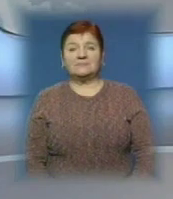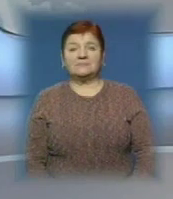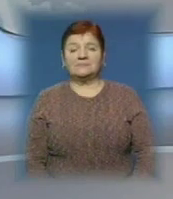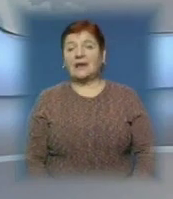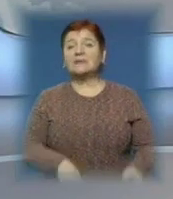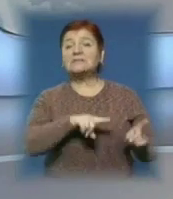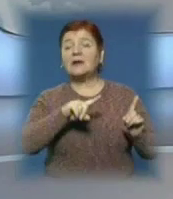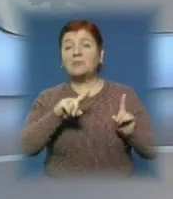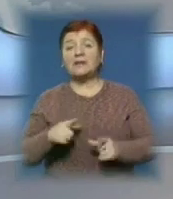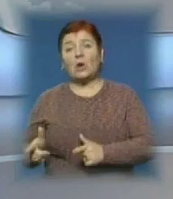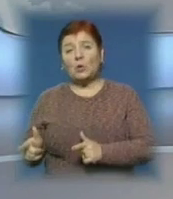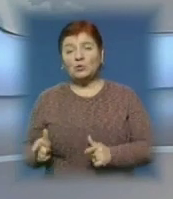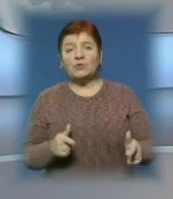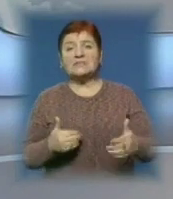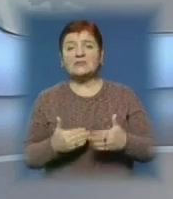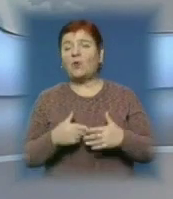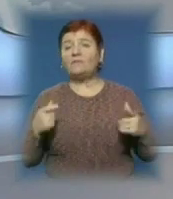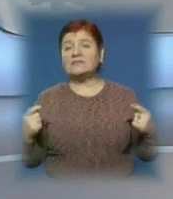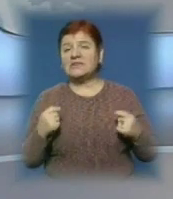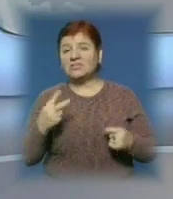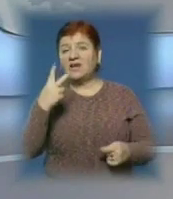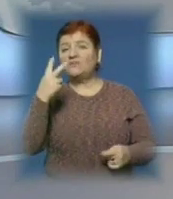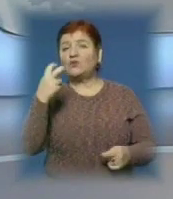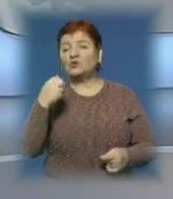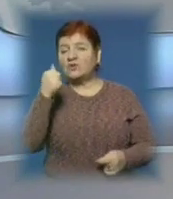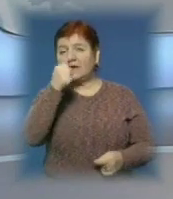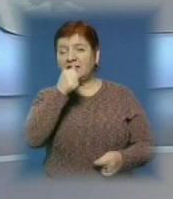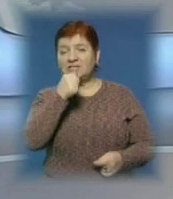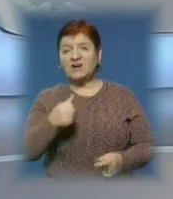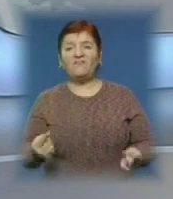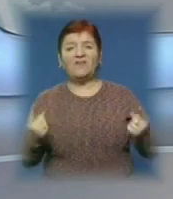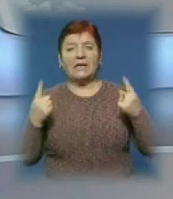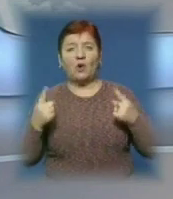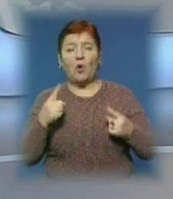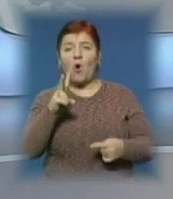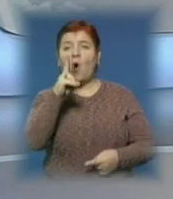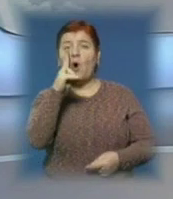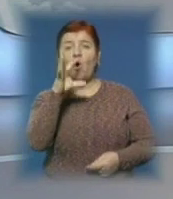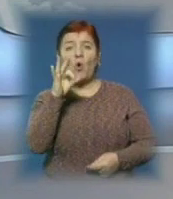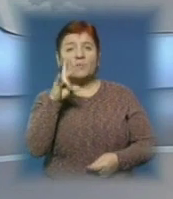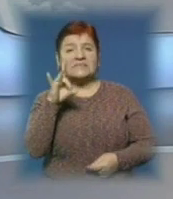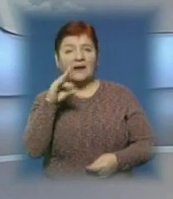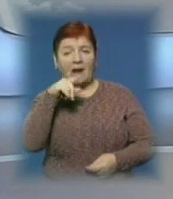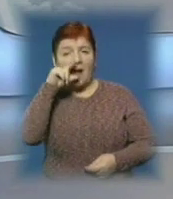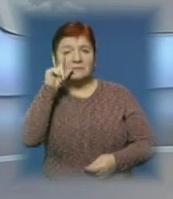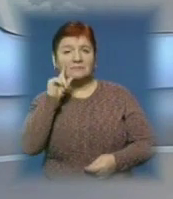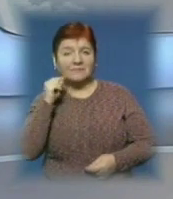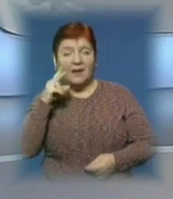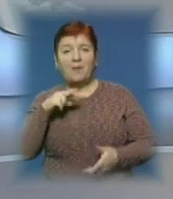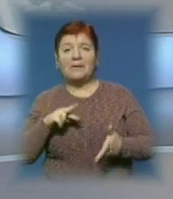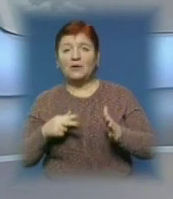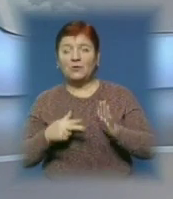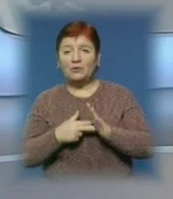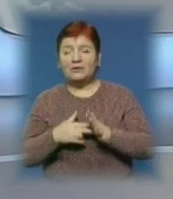Закарпаття готується до відзначення двохсотріччя з дня народження Великого Кобзаря. цієї нагоди в краї, зокрема, планують